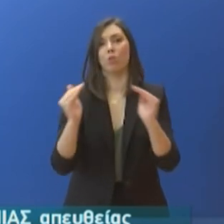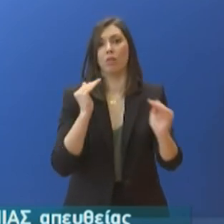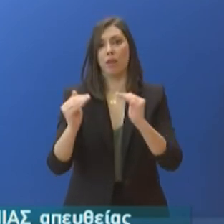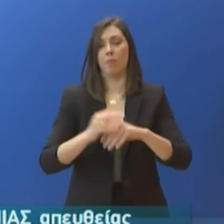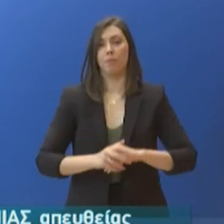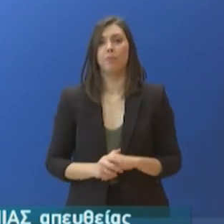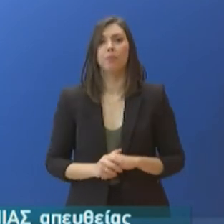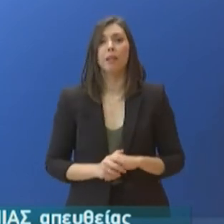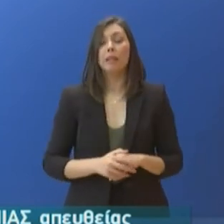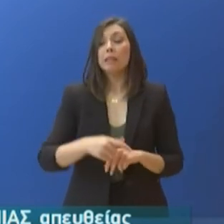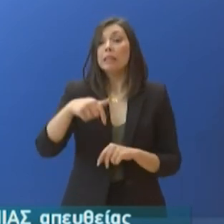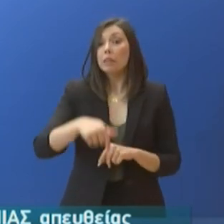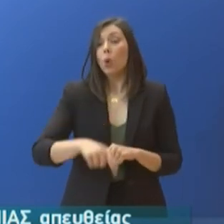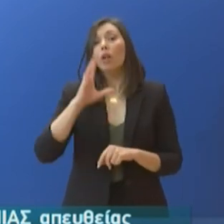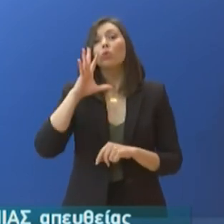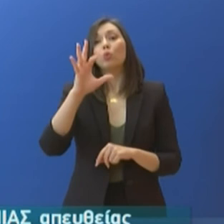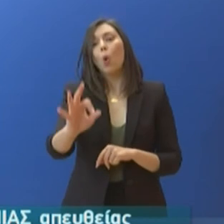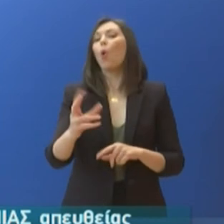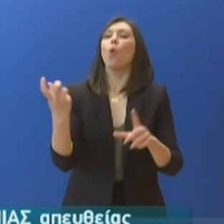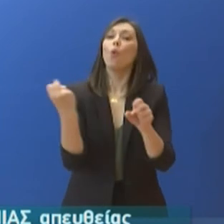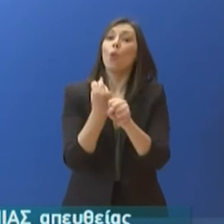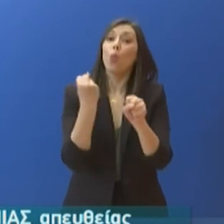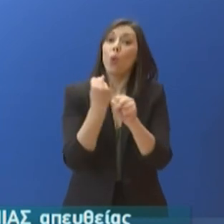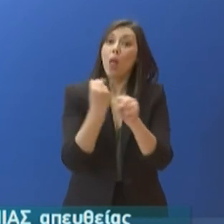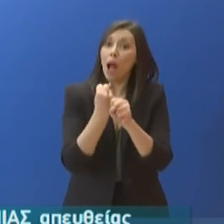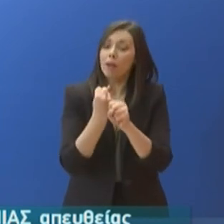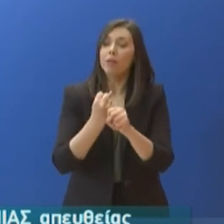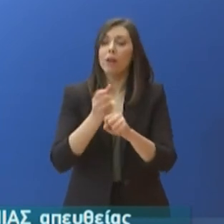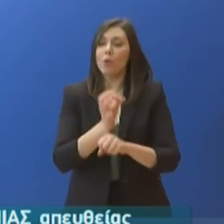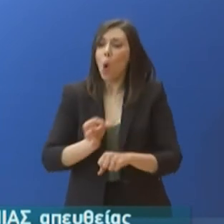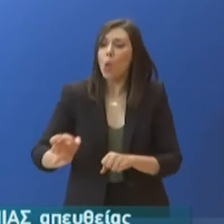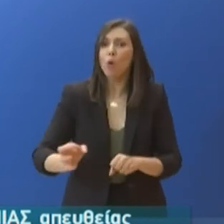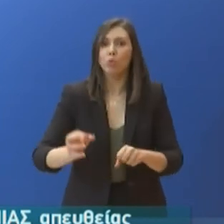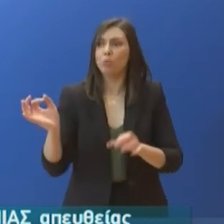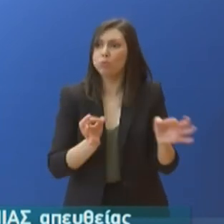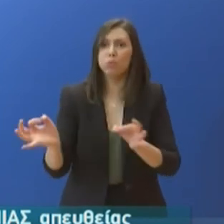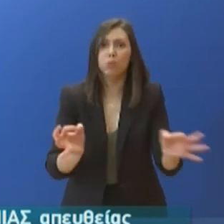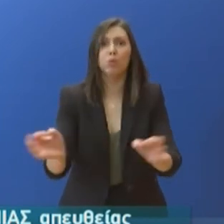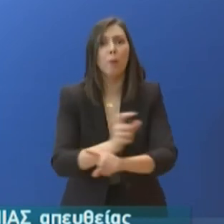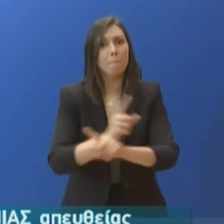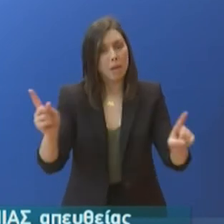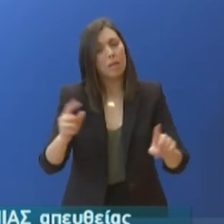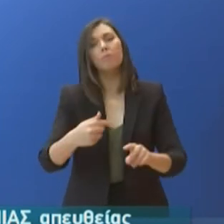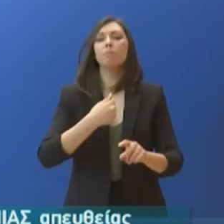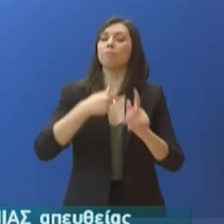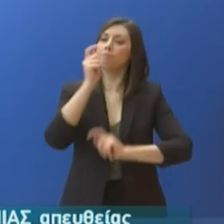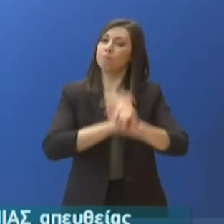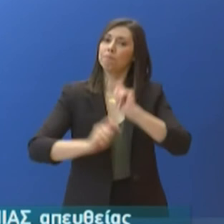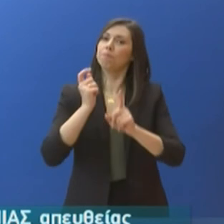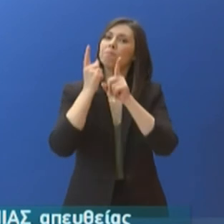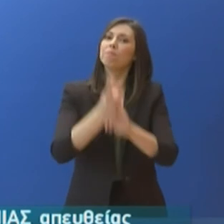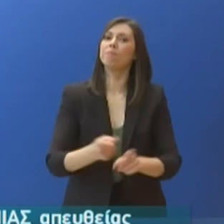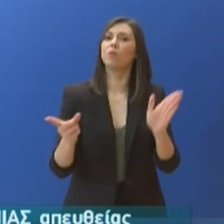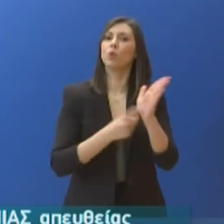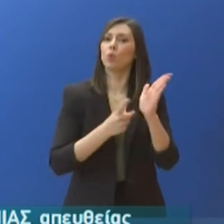κορονοϊού στις εργασιακές σχέσεις, εκδίδεται πράξη νομοθετικού περιεχομένου στην οποία συμπεριλαμβάνονται τα εξής.